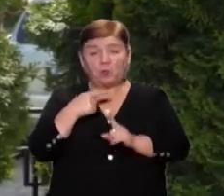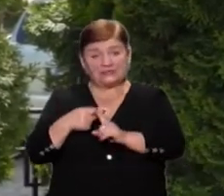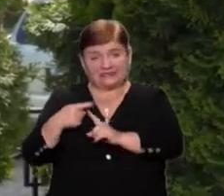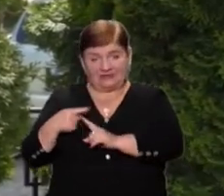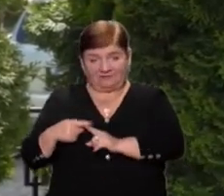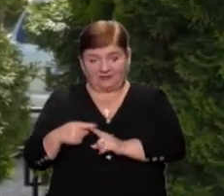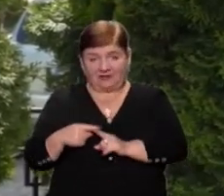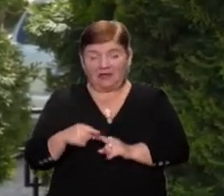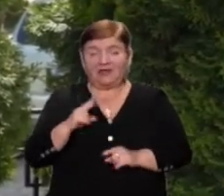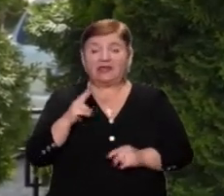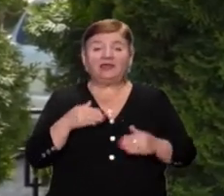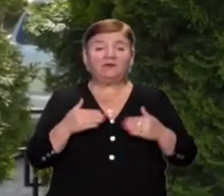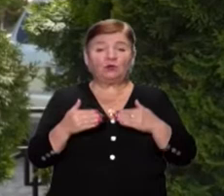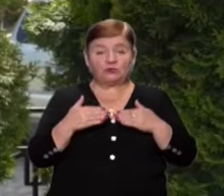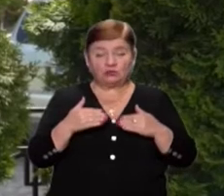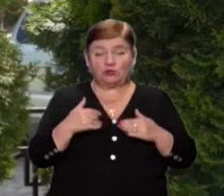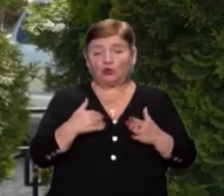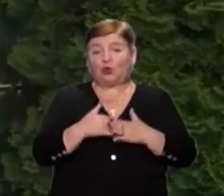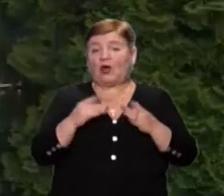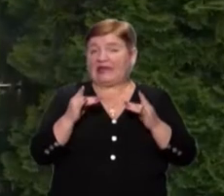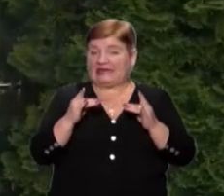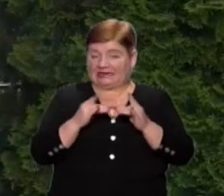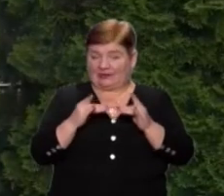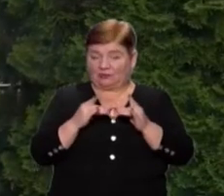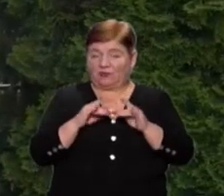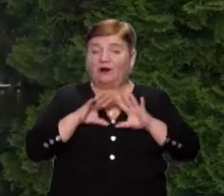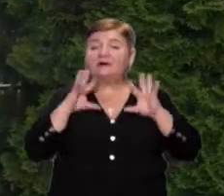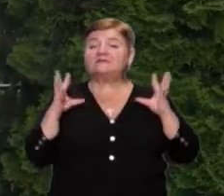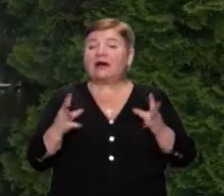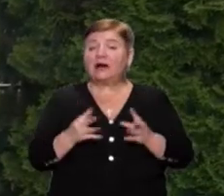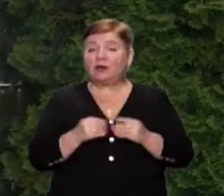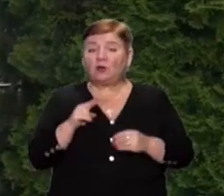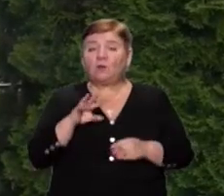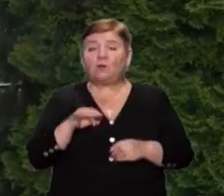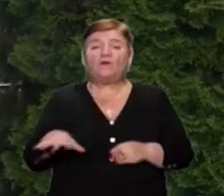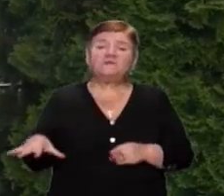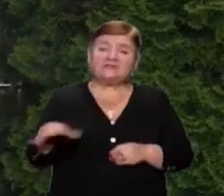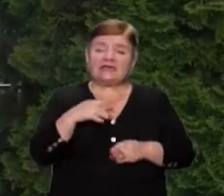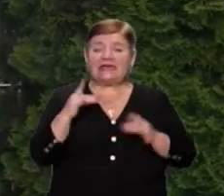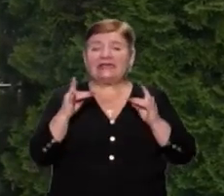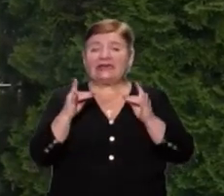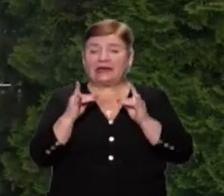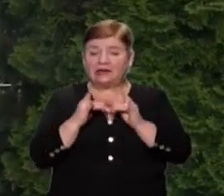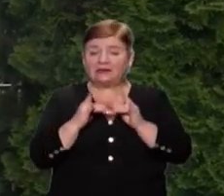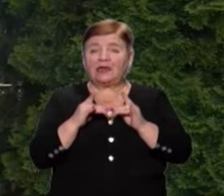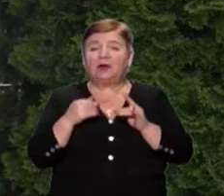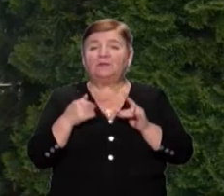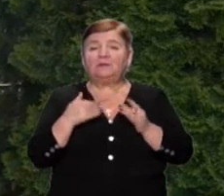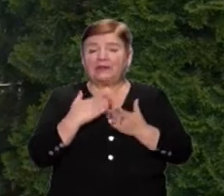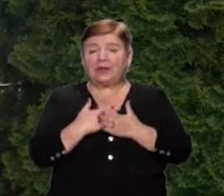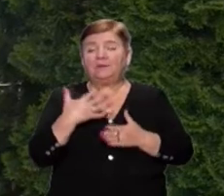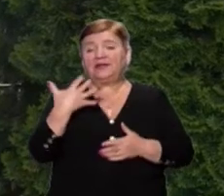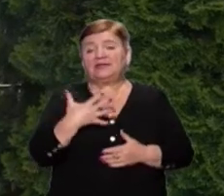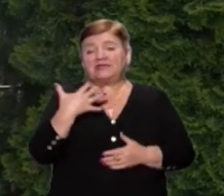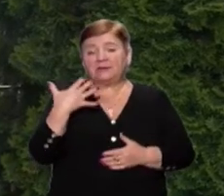28 осіб, які відносяться до інтернатної установи. В загальному по цій інтернатній установі маємо 55